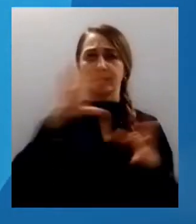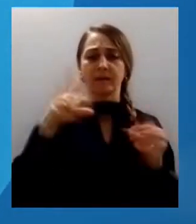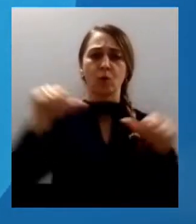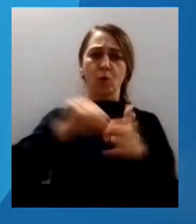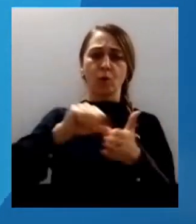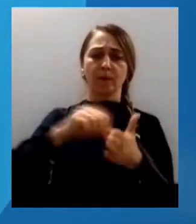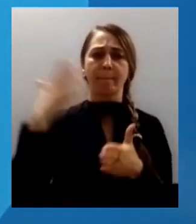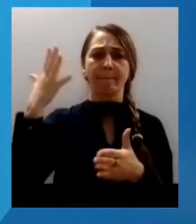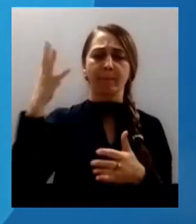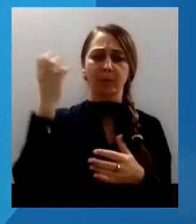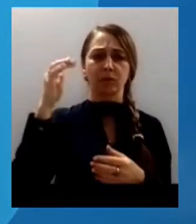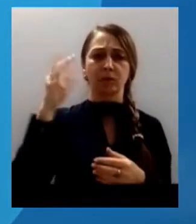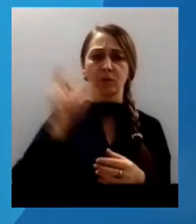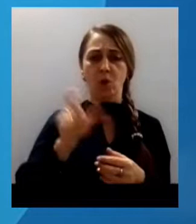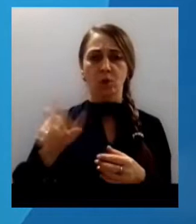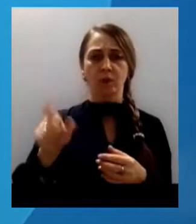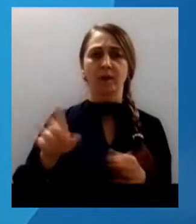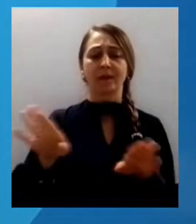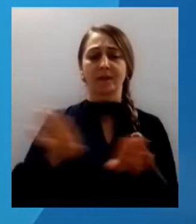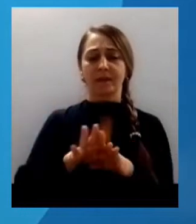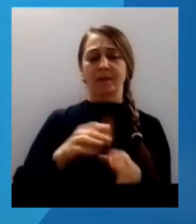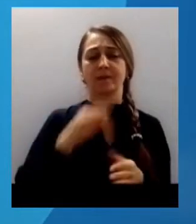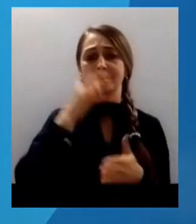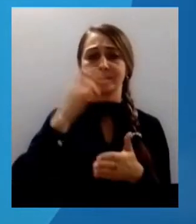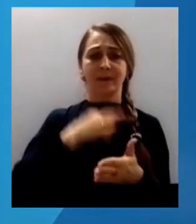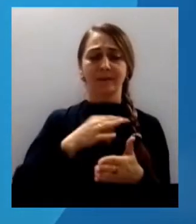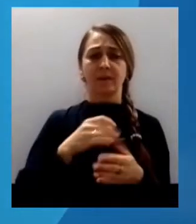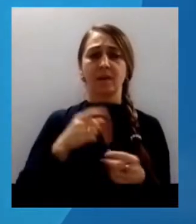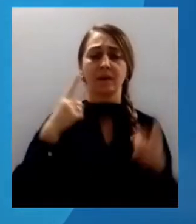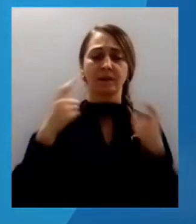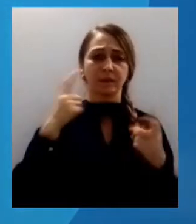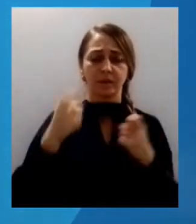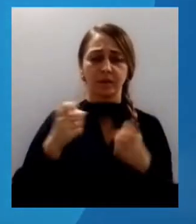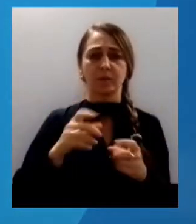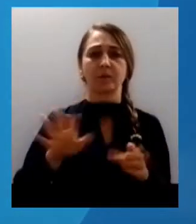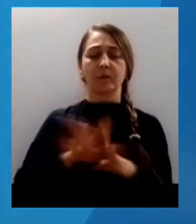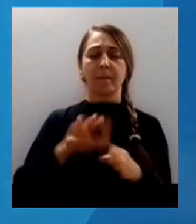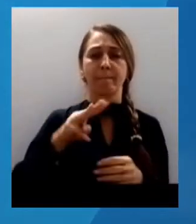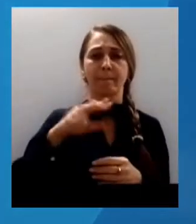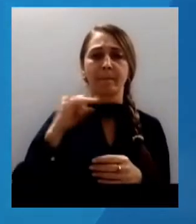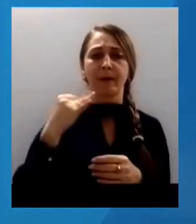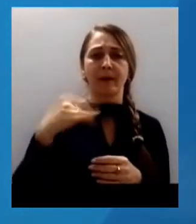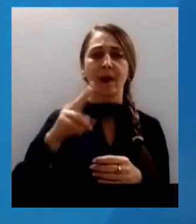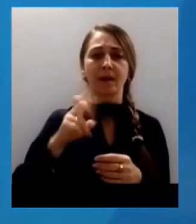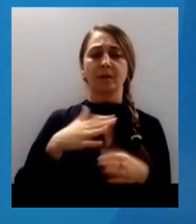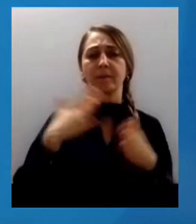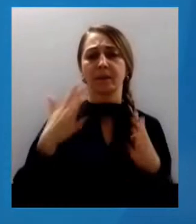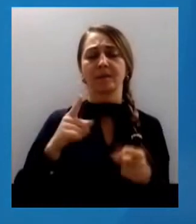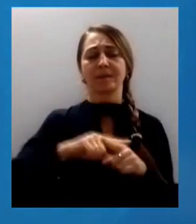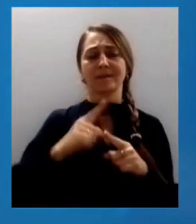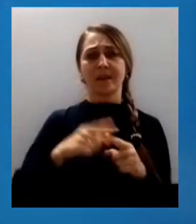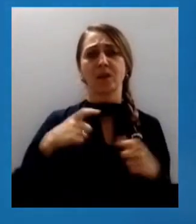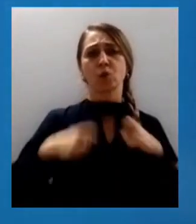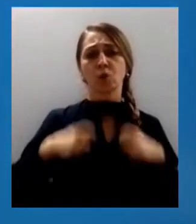сотен людей. Такі цифри назвала організаторка заходу Наталя Михайленко. Більшість з них – це курсанти, студенти та